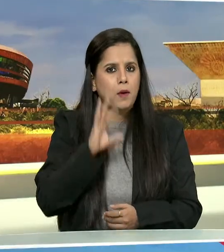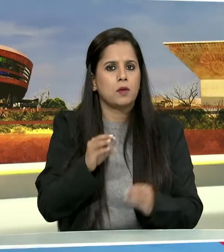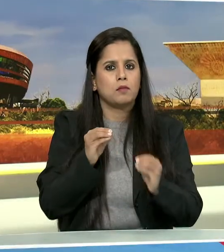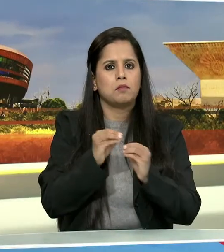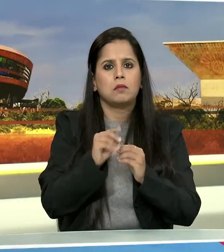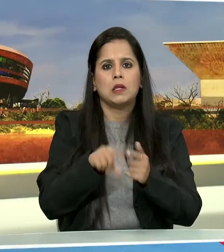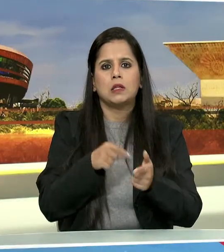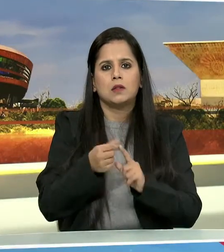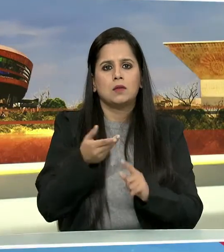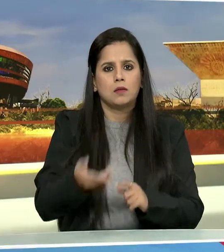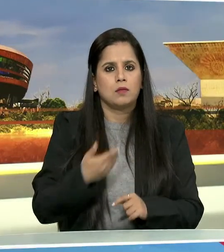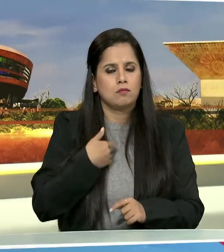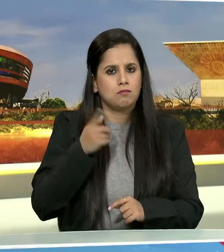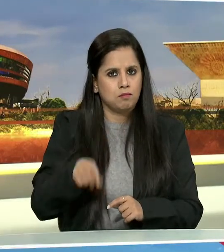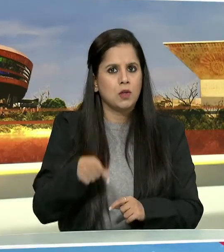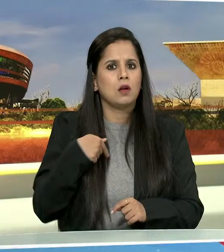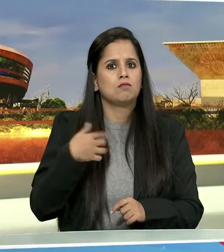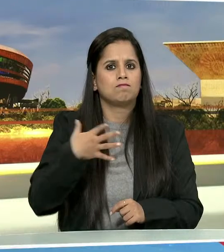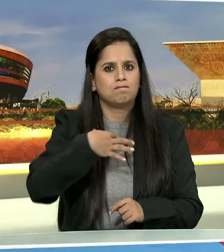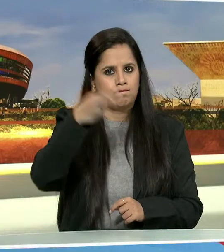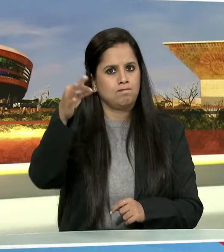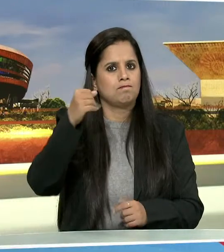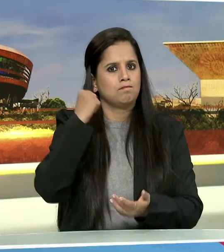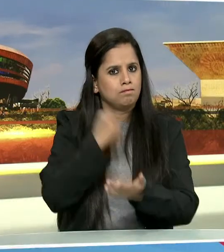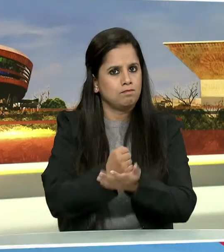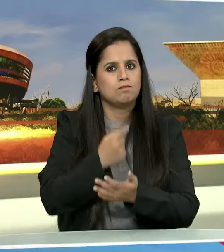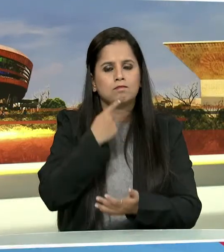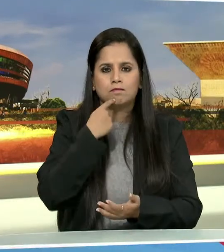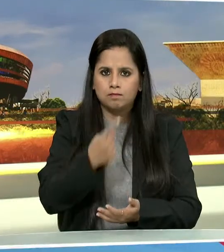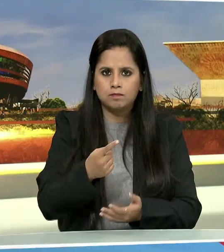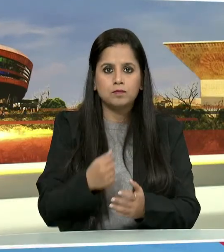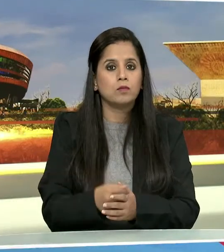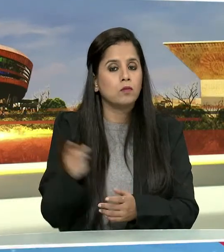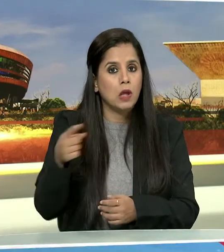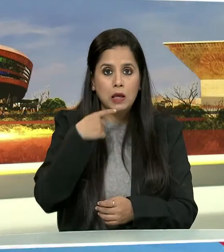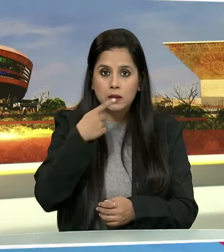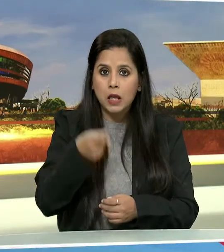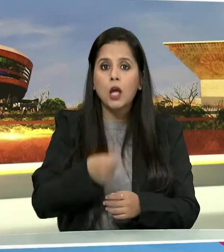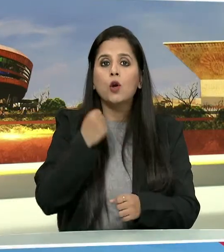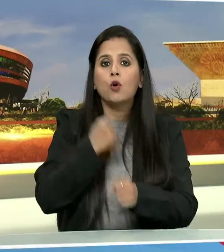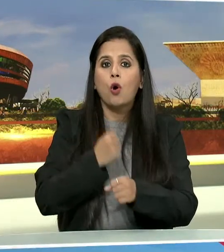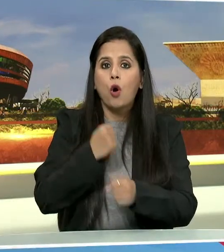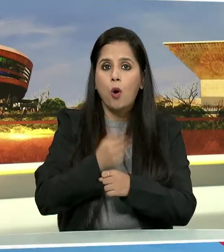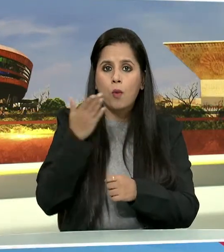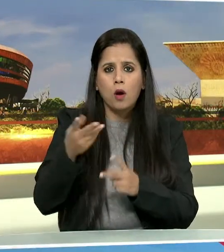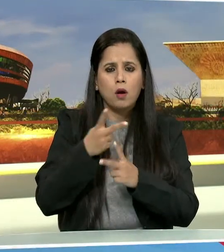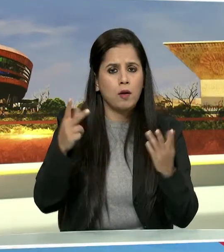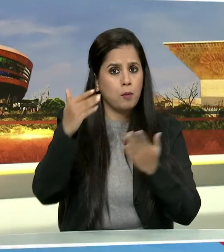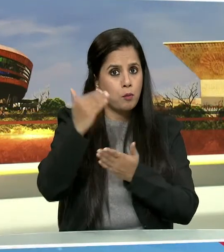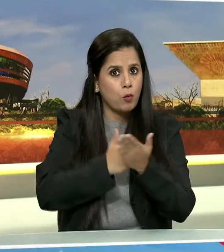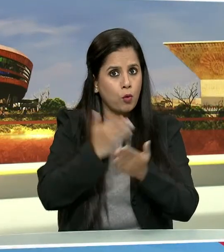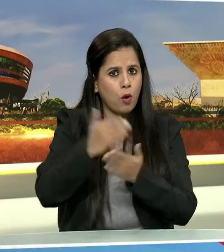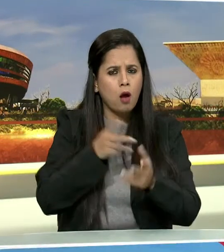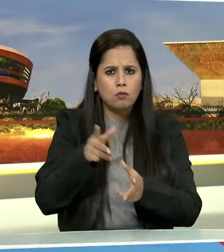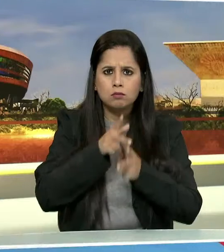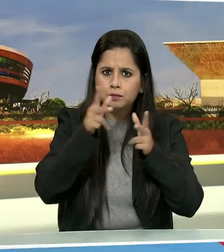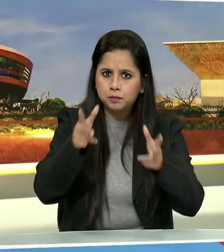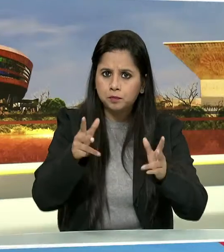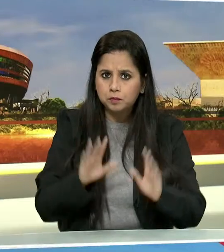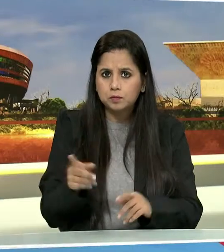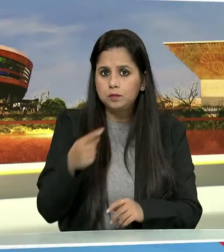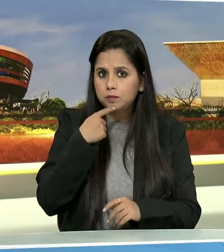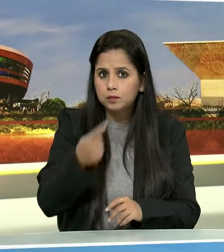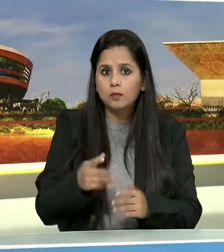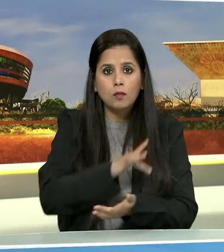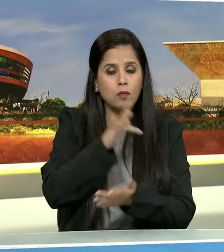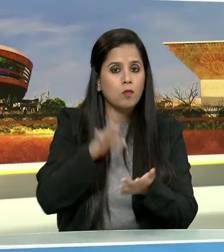कि यहाँ पर भाचपा का श्रासन स्थापित हो उन्होंने सरकार की विभे ने योजनाओ का जिकर करते हुए